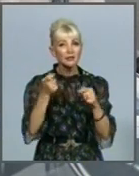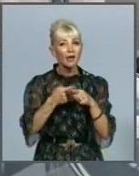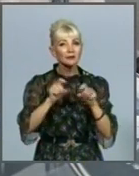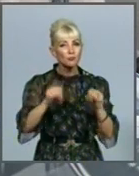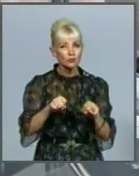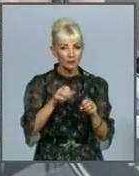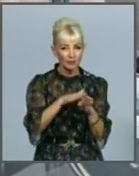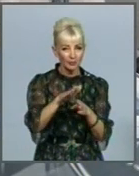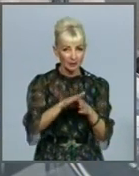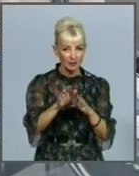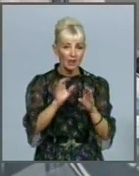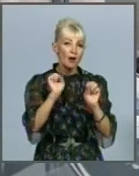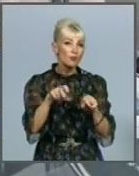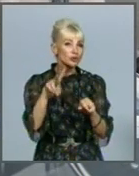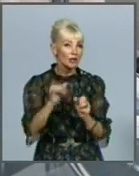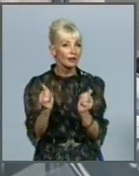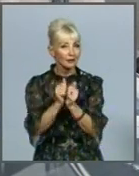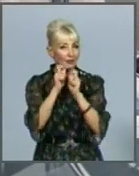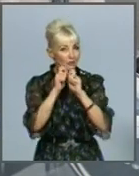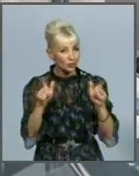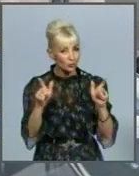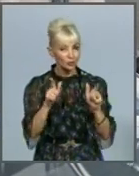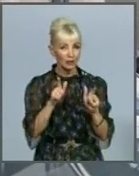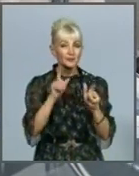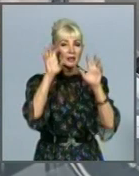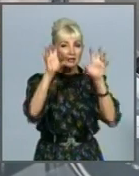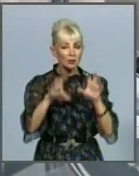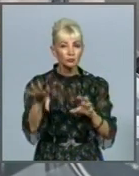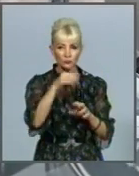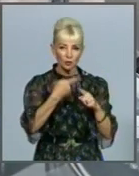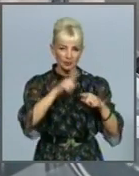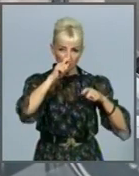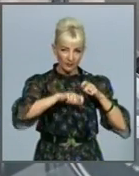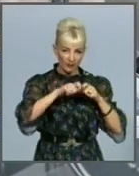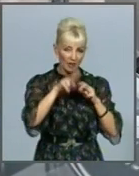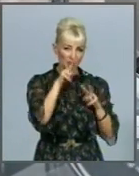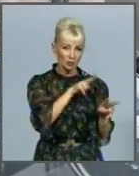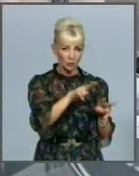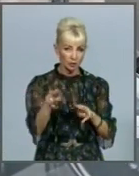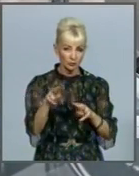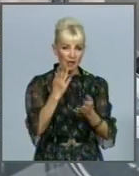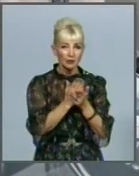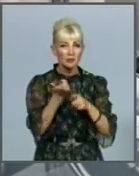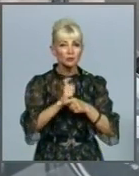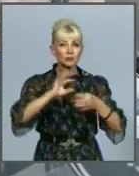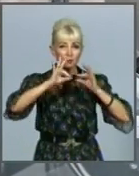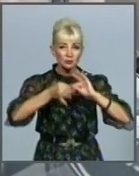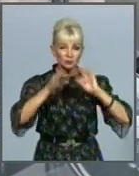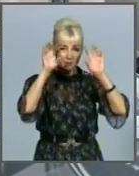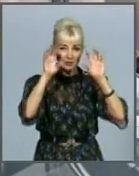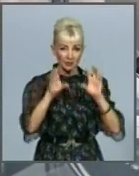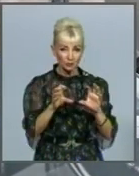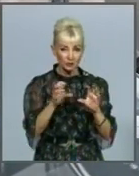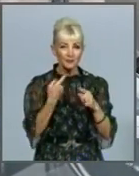чи це можна біля школи і так далі. Тобто закон все це регулює. Він є досить детальним, звичайно, закон наділяє